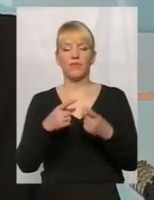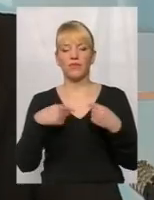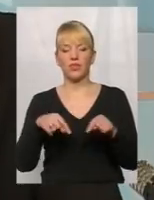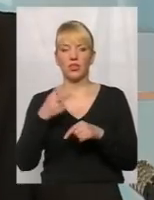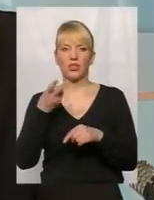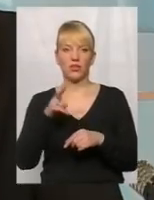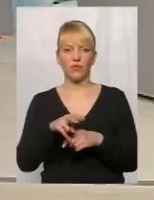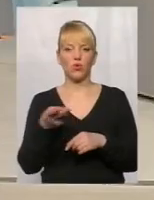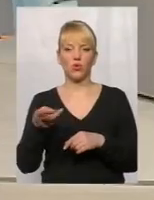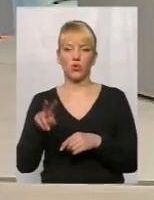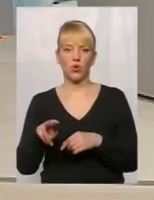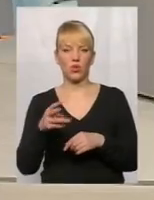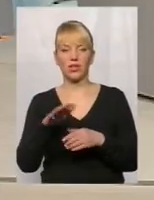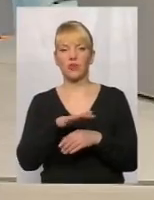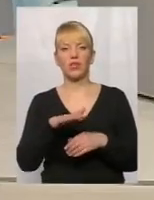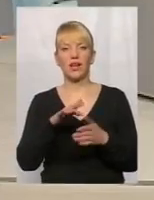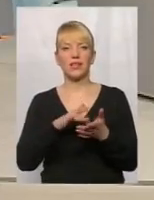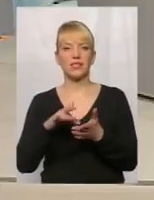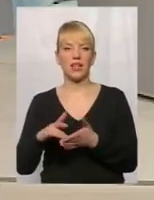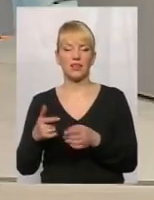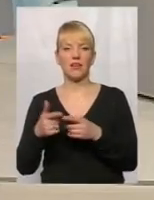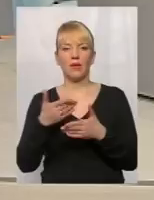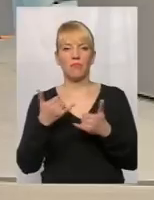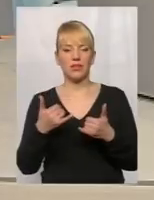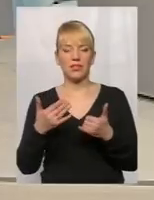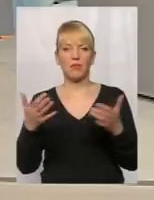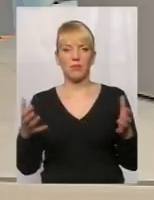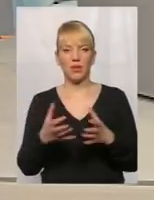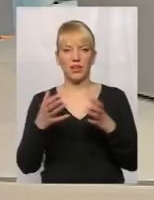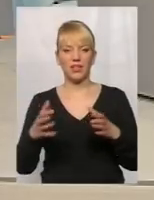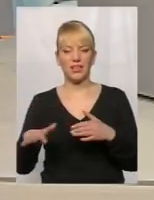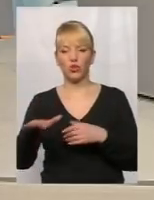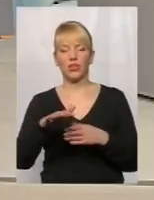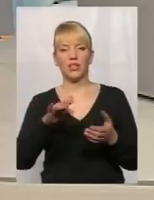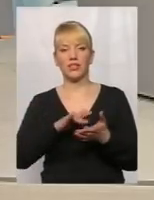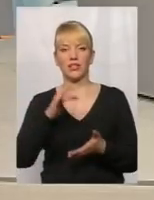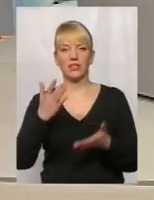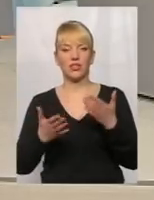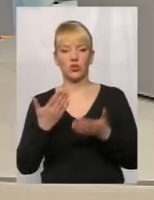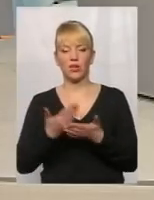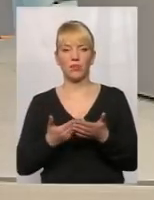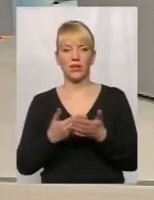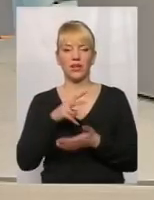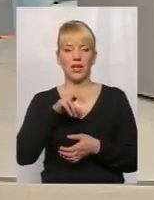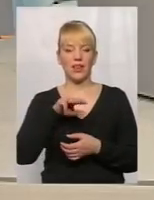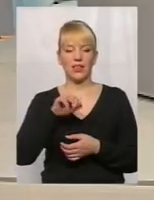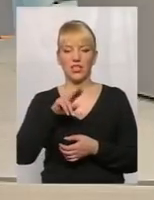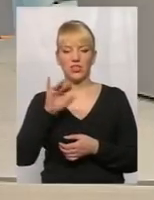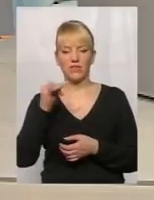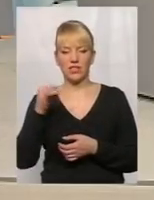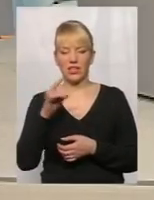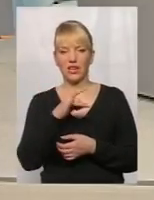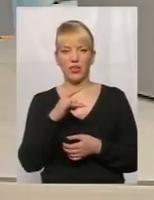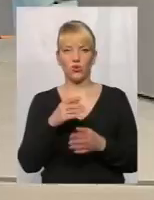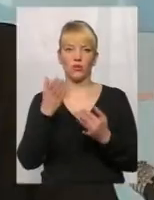територіальних центрів. На першому етапі ми зберегли територіальний центр. Якщо, наприклад, Литичівський район розділився між Литичівською і